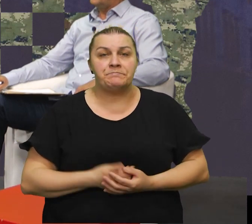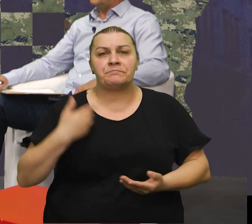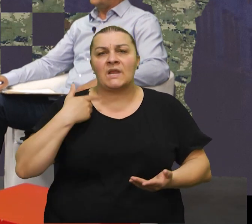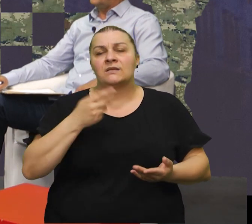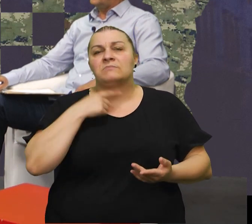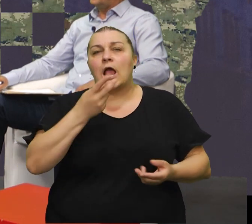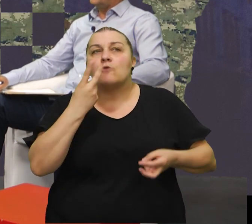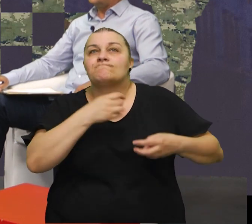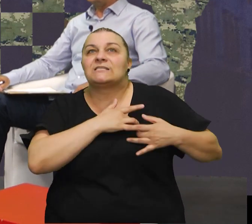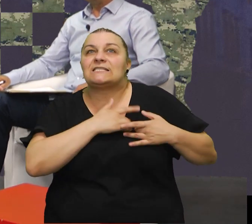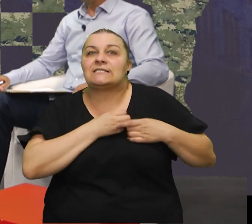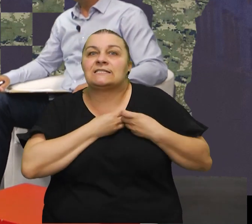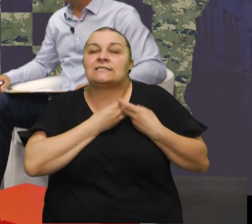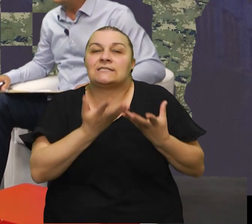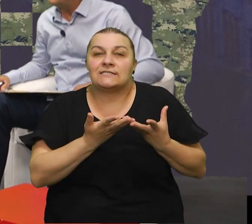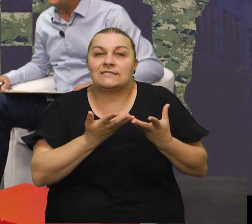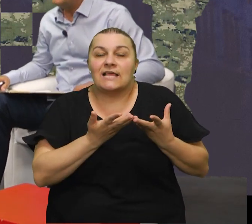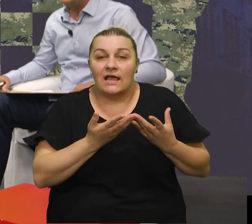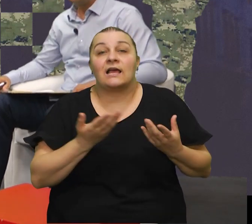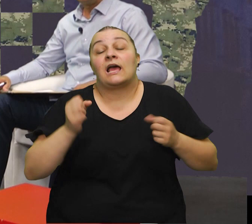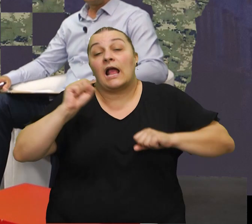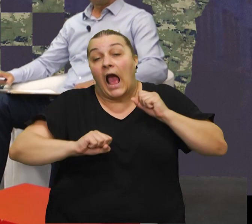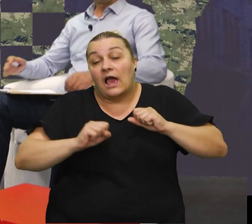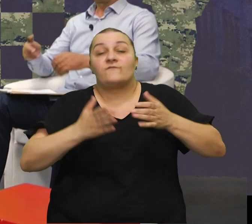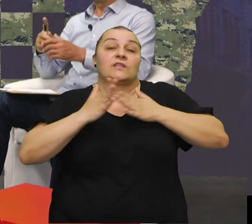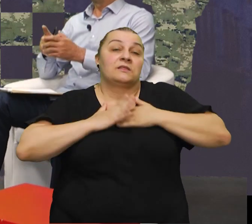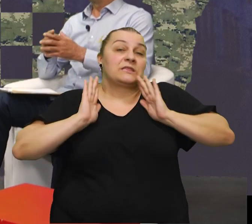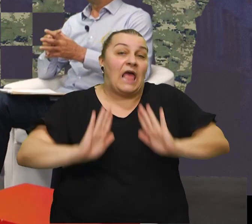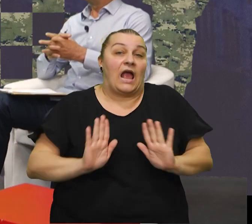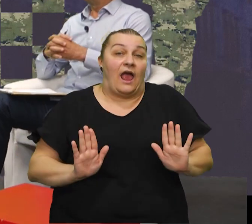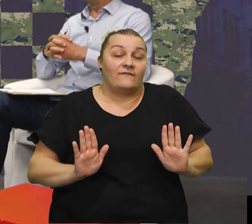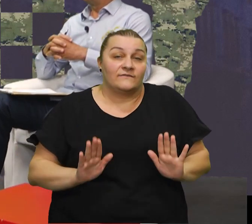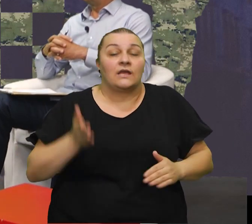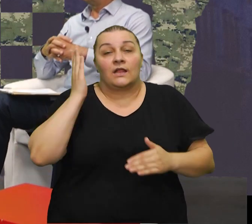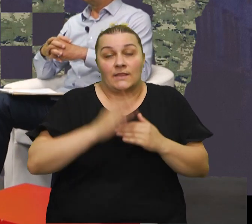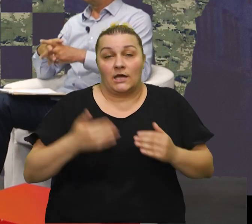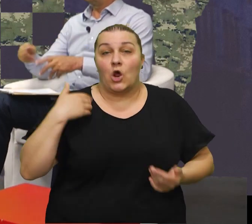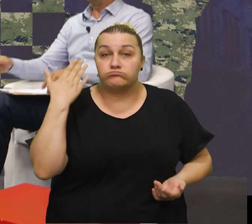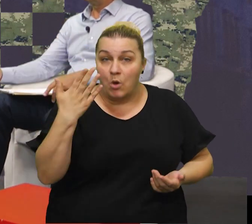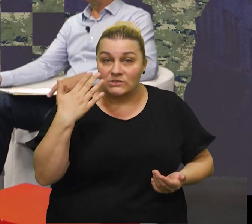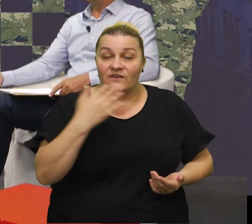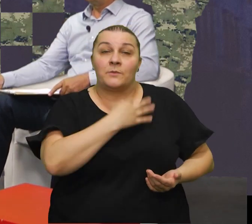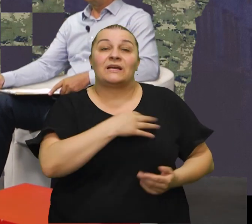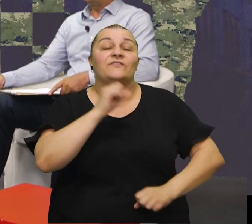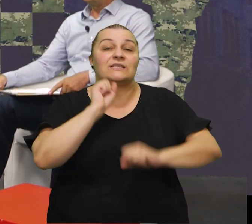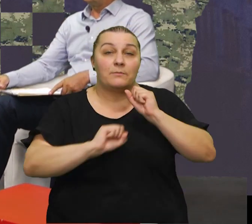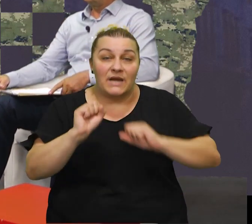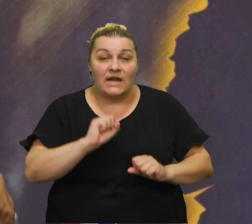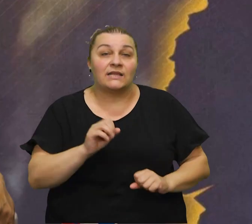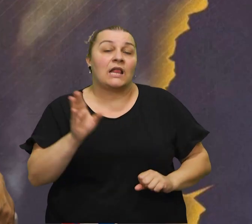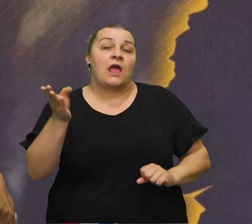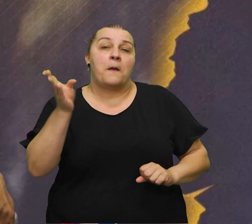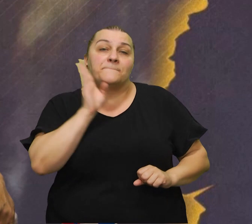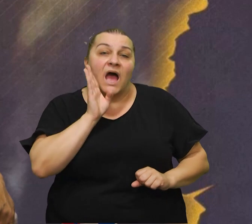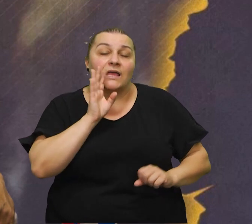rekao sam ako i srca što osjećam kakav sam takav sam u nakraju pozdravljan hrvatske branitelje